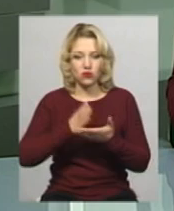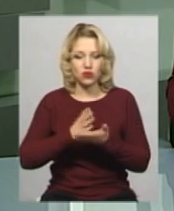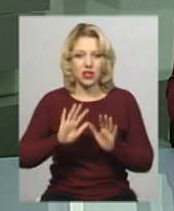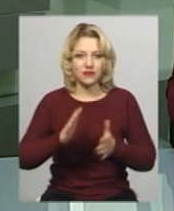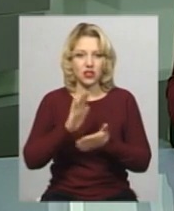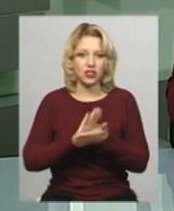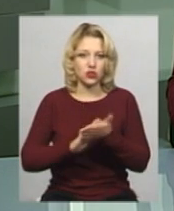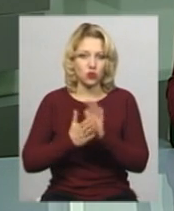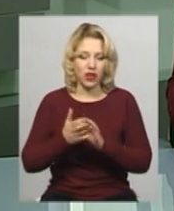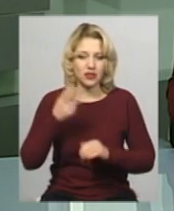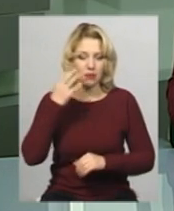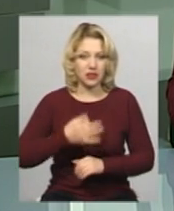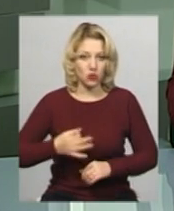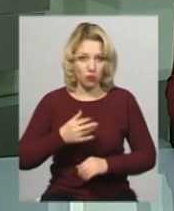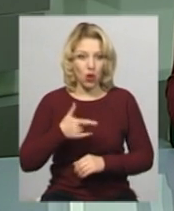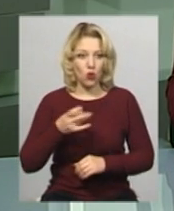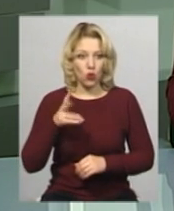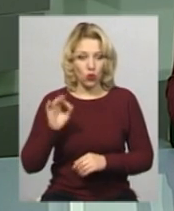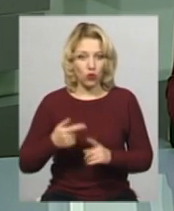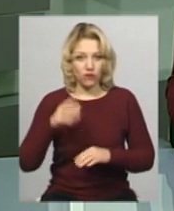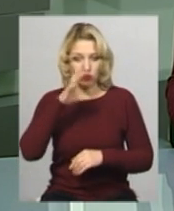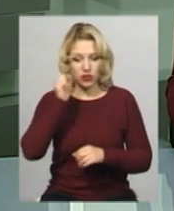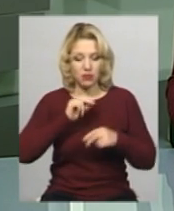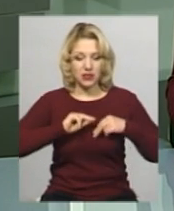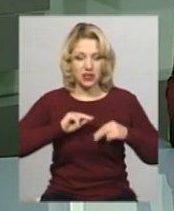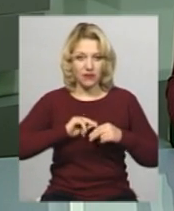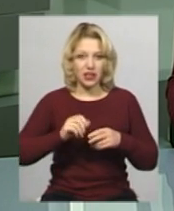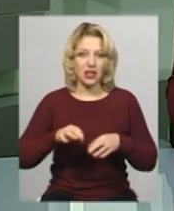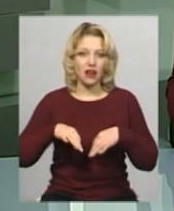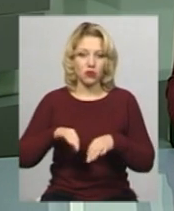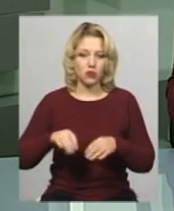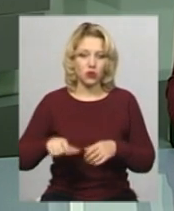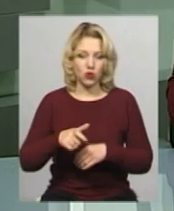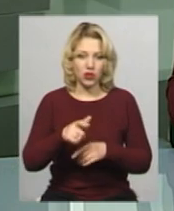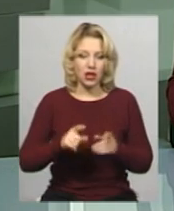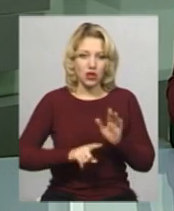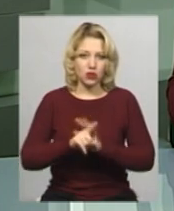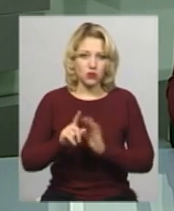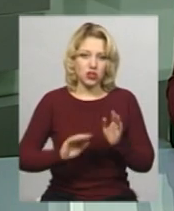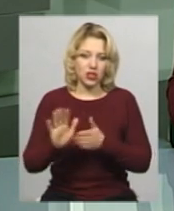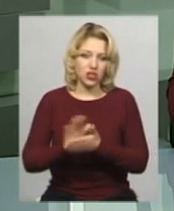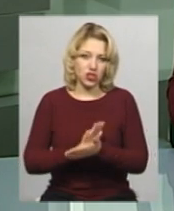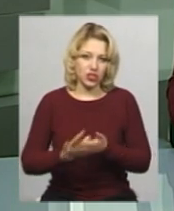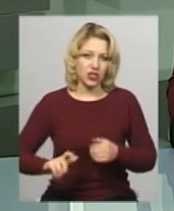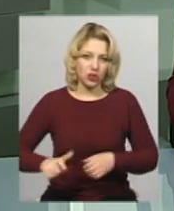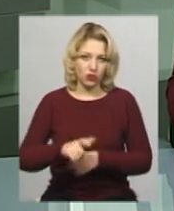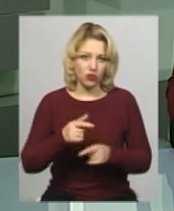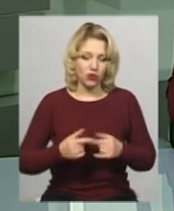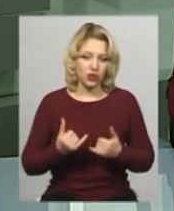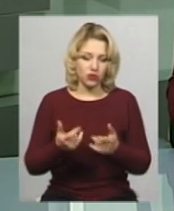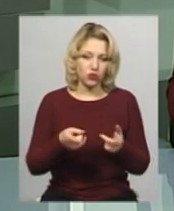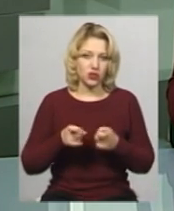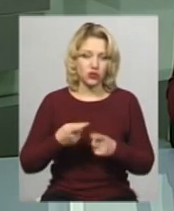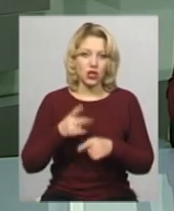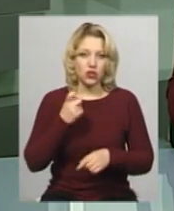ситуацій у Хмельницькій області Олександр Гулько. Наші працівники служби автомобільних доріг області розпочали чистити автошляхи. Для цього залучили